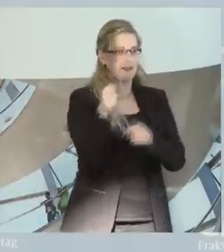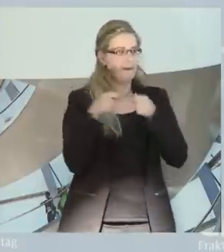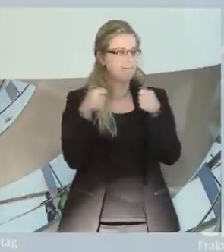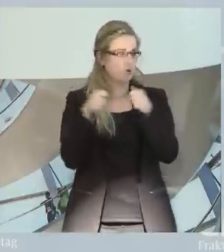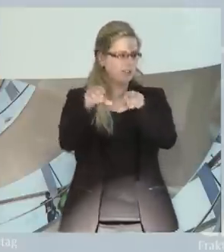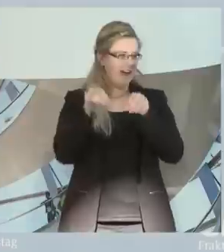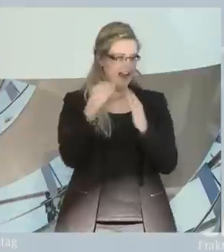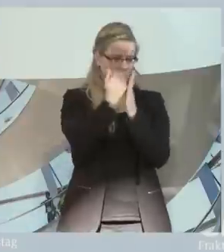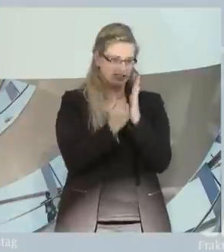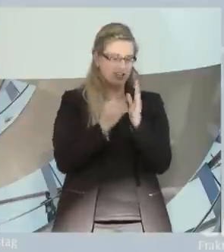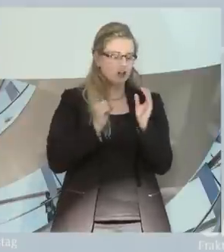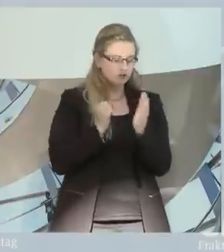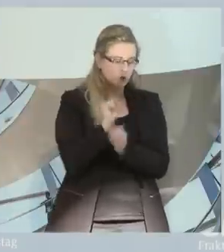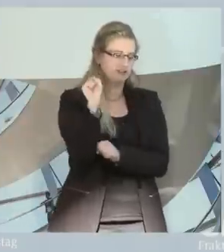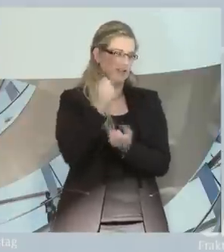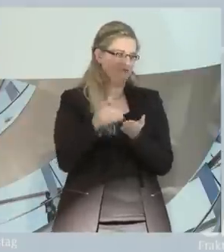unserer Koalition.